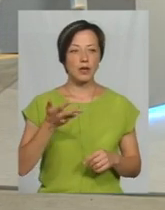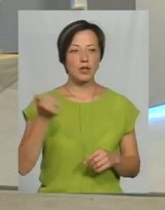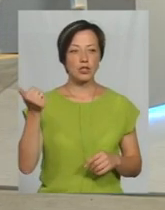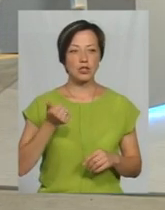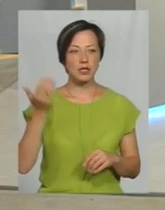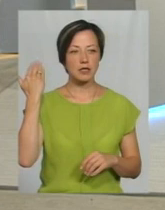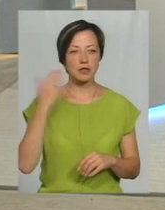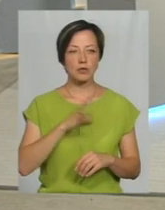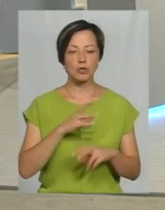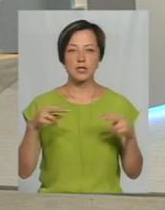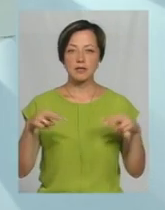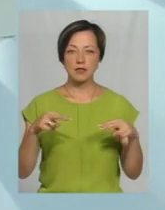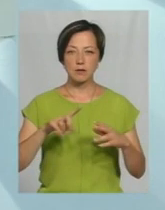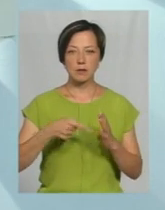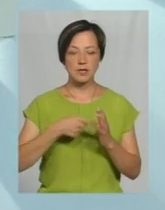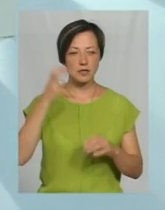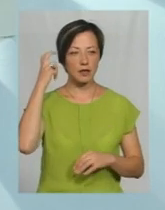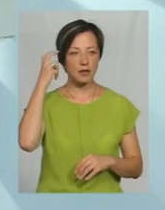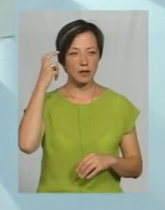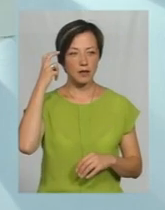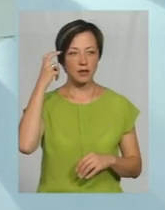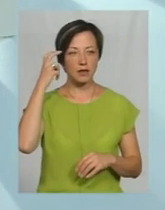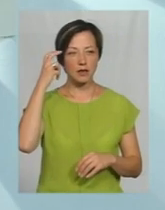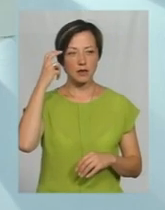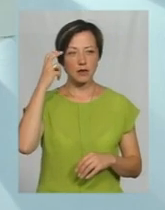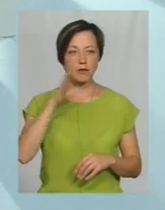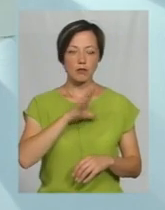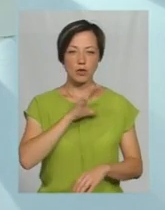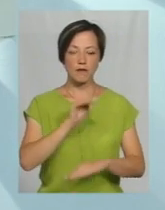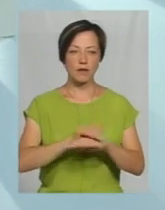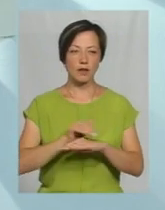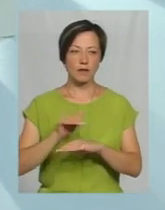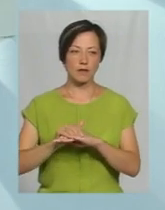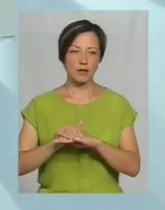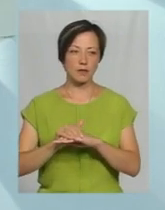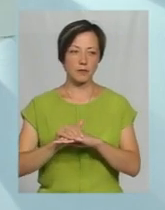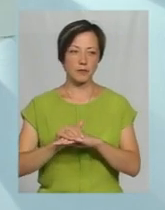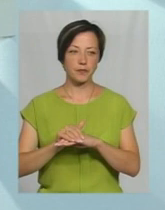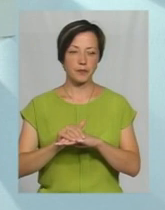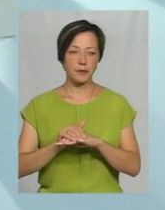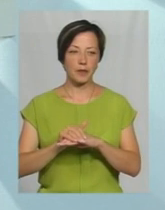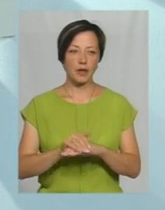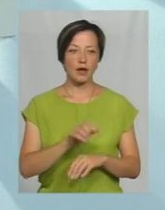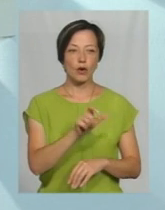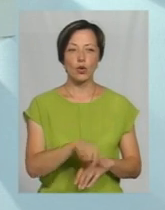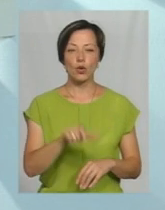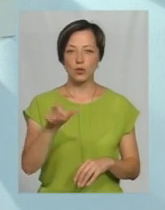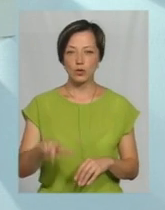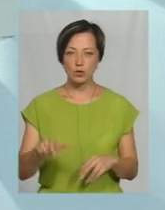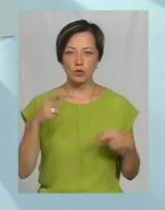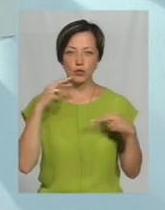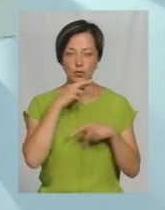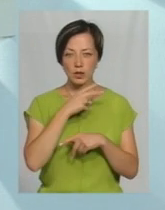ми всі були свідками, що в місті Києві були виявлені люди з отруєннями, які